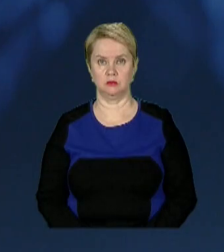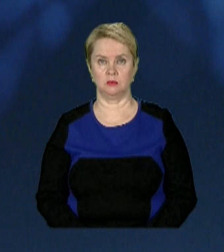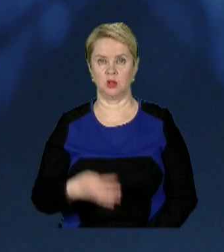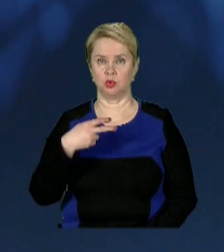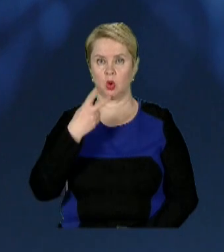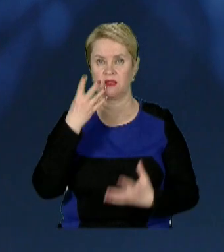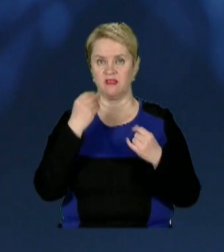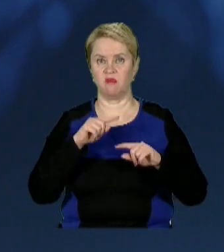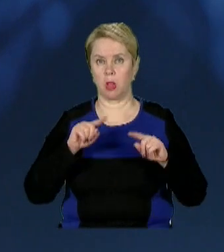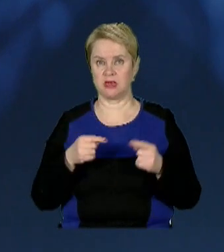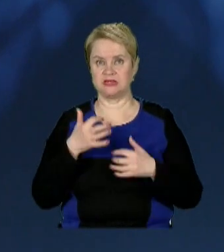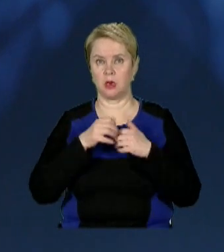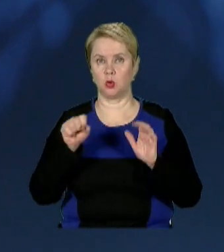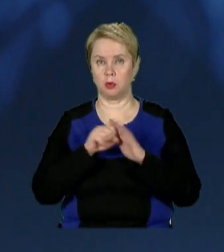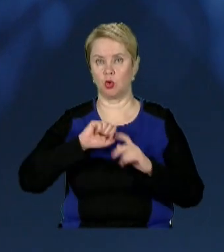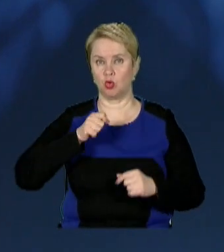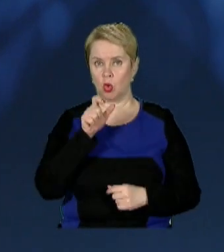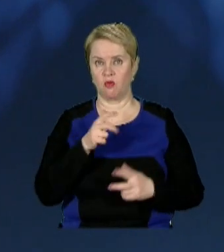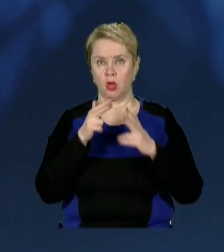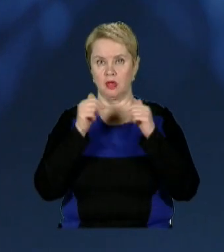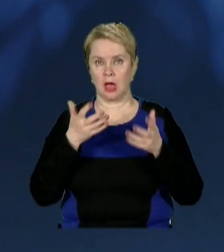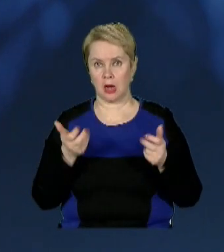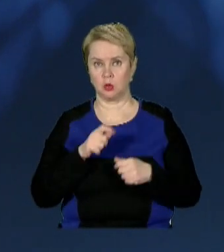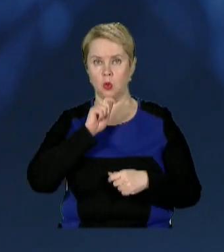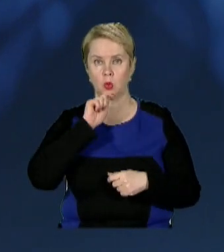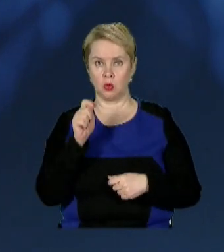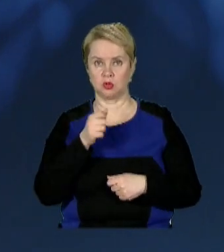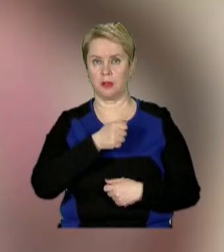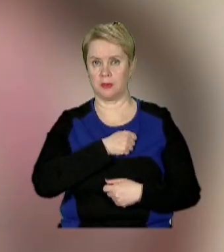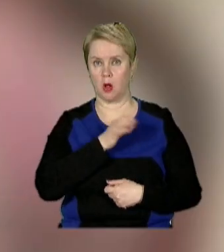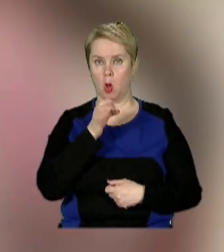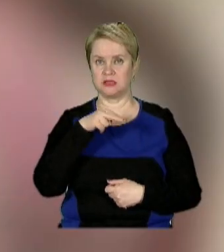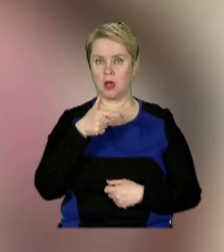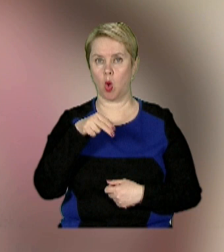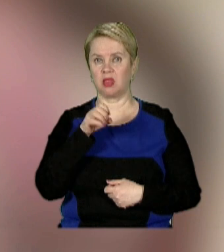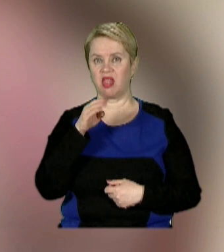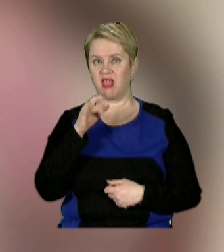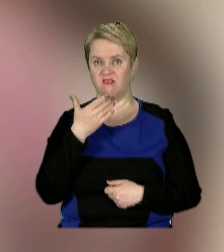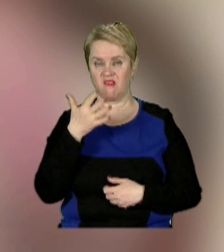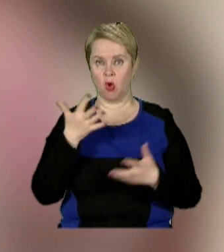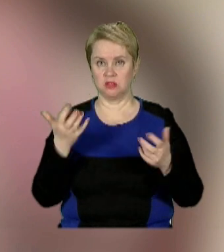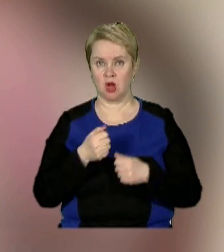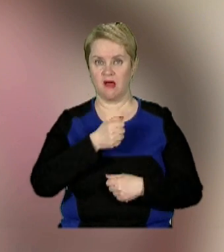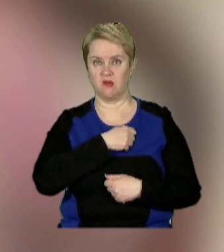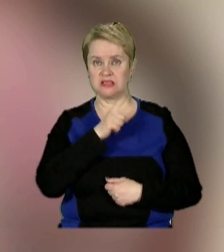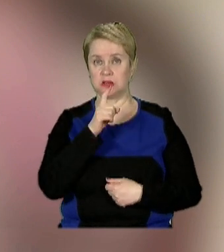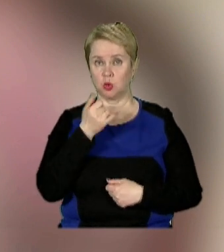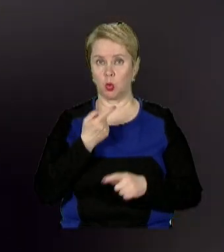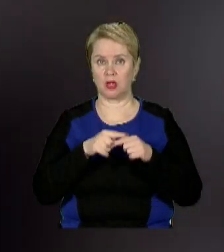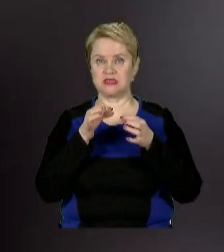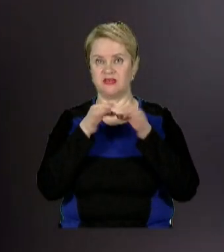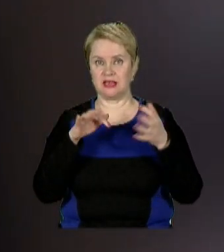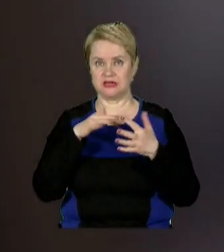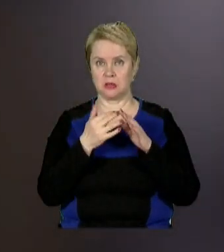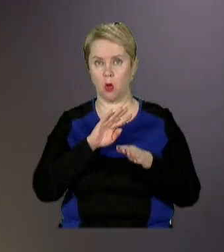42 дні в полоні серед убитих товаришів у Дніпрі рятують українського бійця Олексія Гордієва. Його знайшли воїни ЗСУ, які